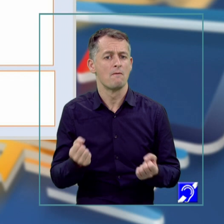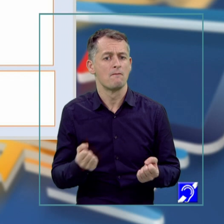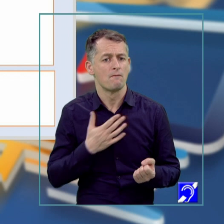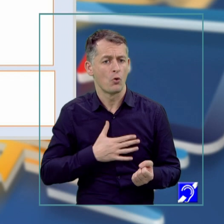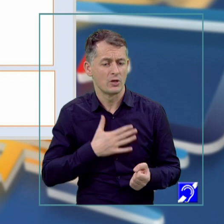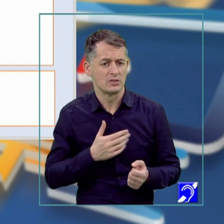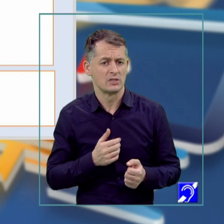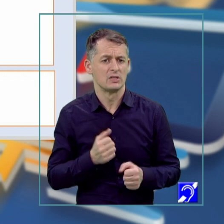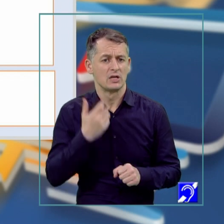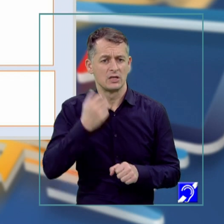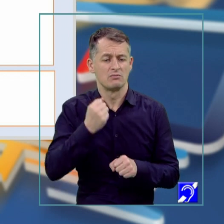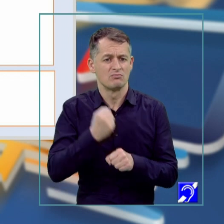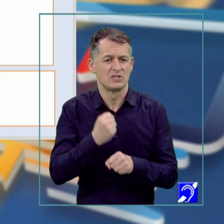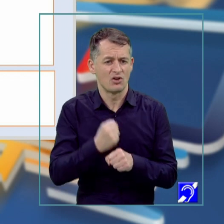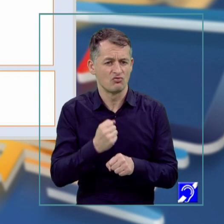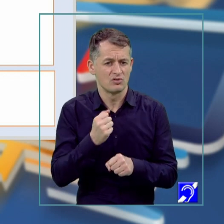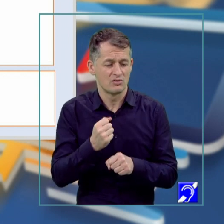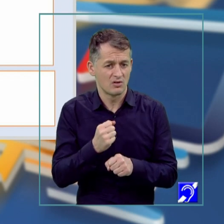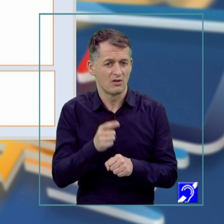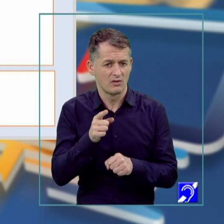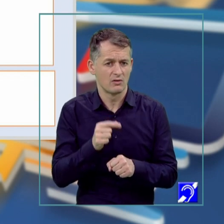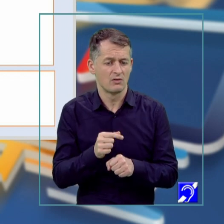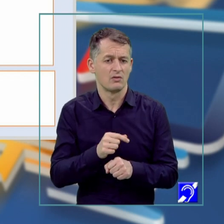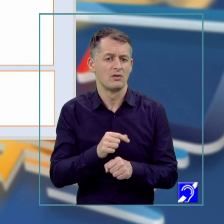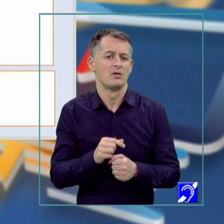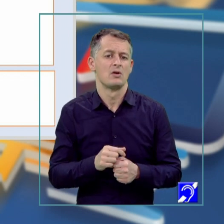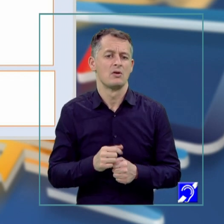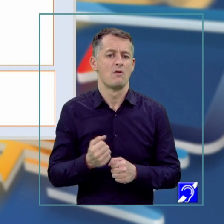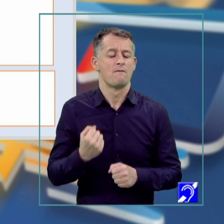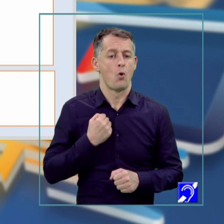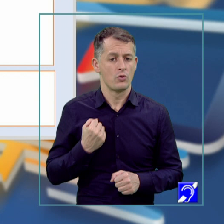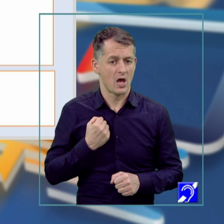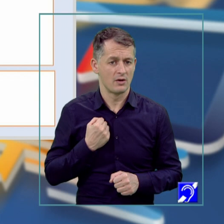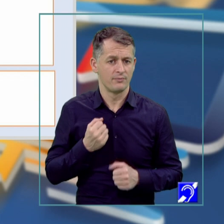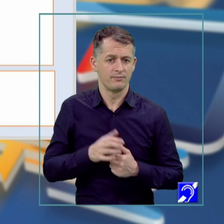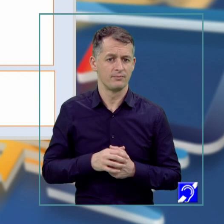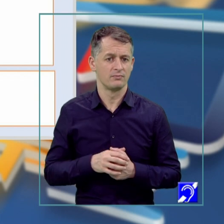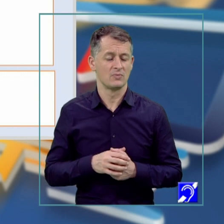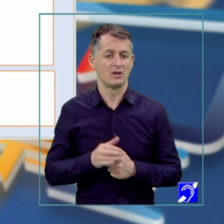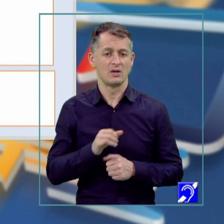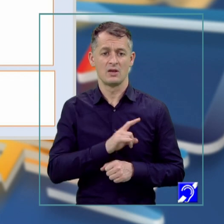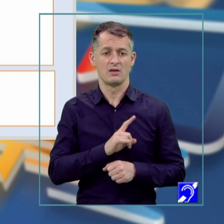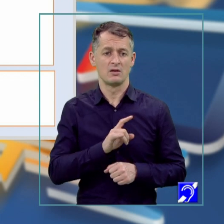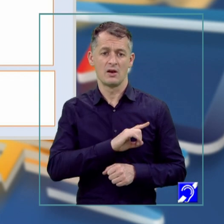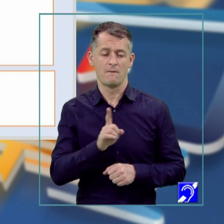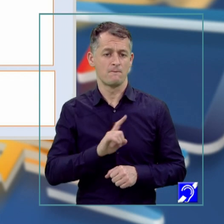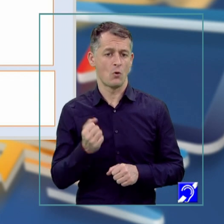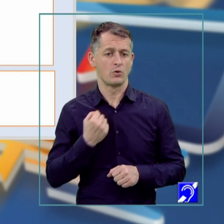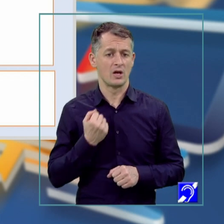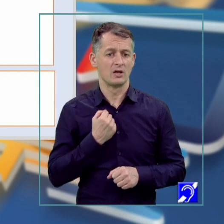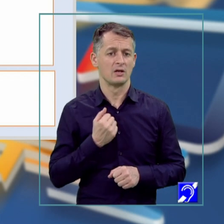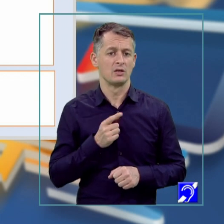de lucru sunt foarte grele, folosim acest tip de memorie, cea voluntară. Involuntar este când reținem fără să ne propunem acest lucru.